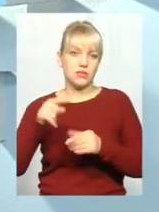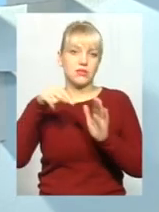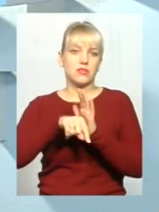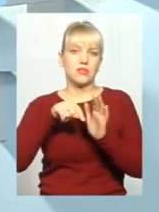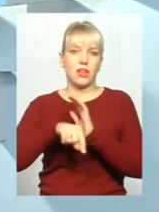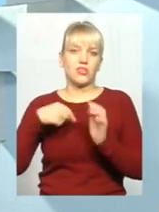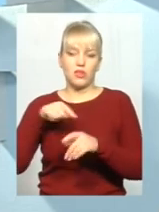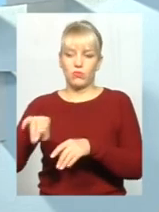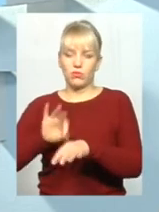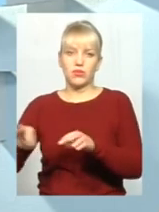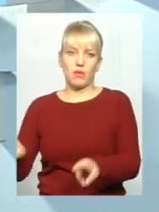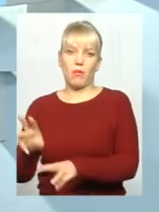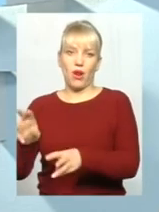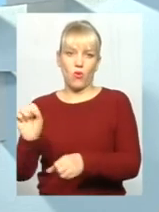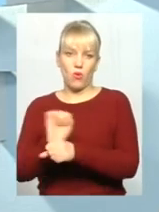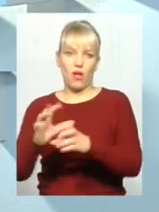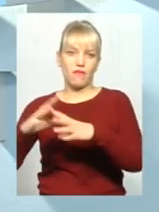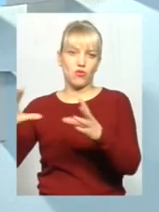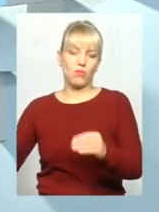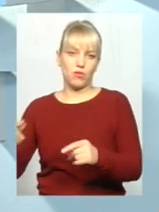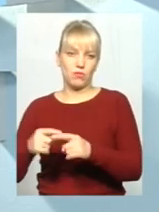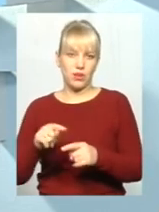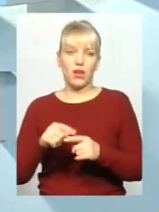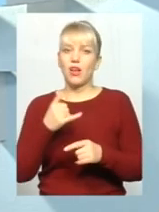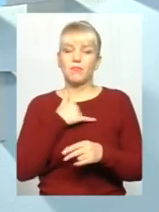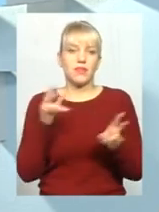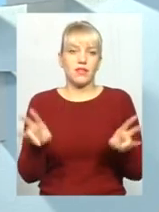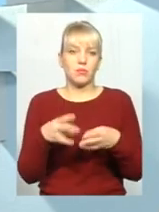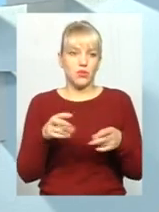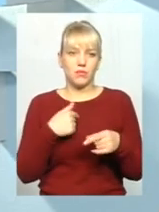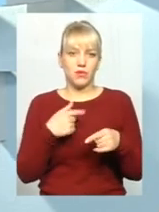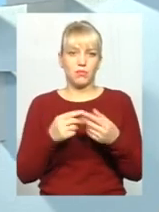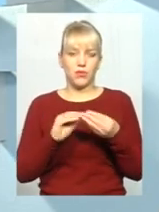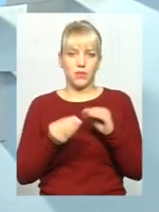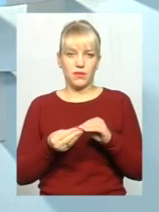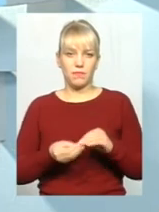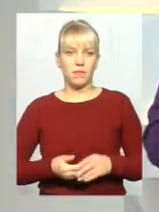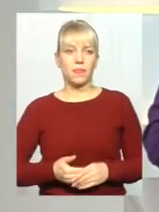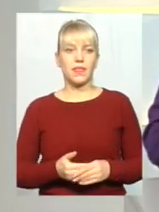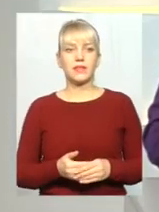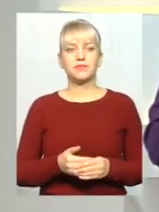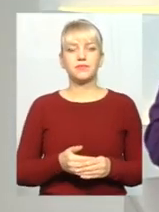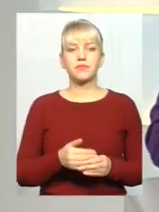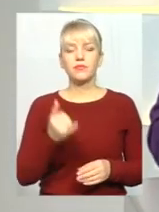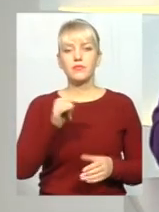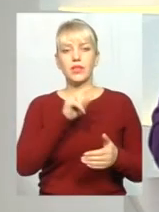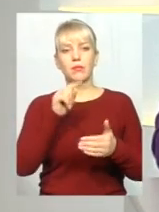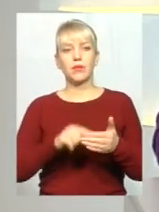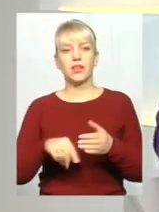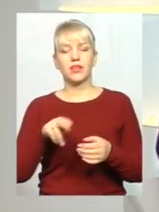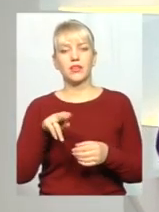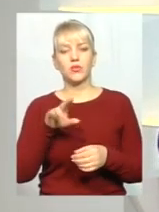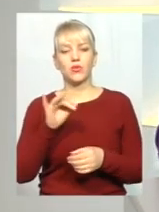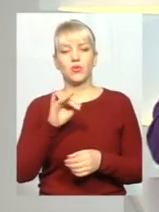нас так робиться. Розумієте? есть, нікому із нас не потрібно. Останнє запитання до пана Романа, все ж таки, можливо, ви